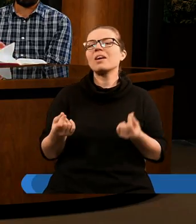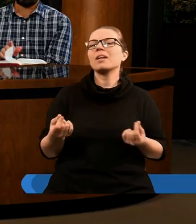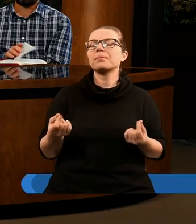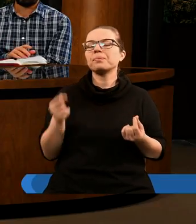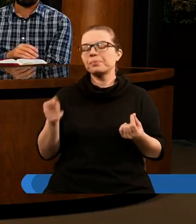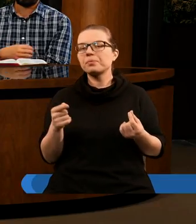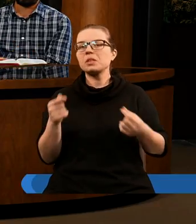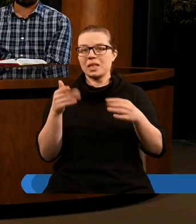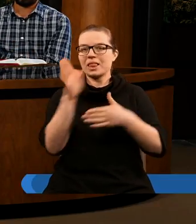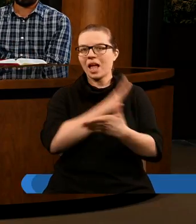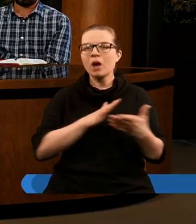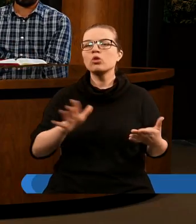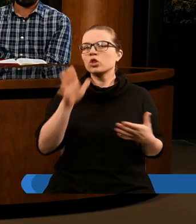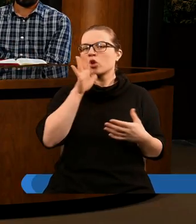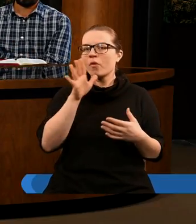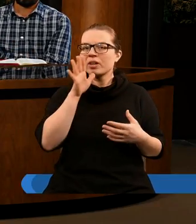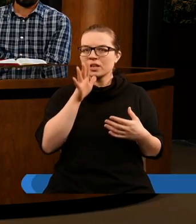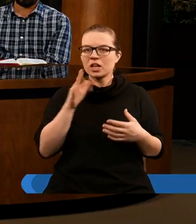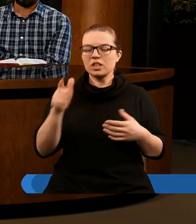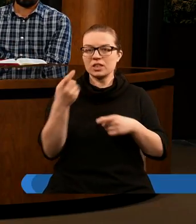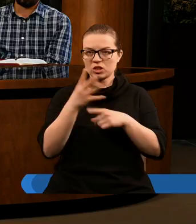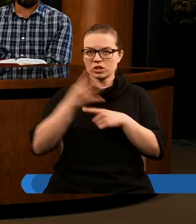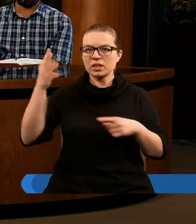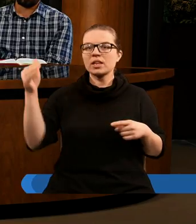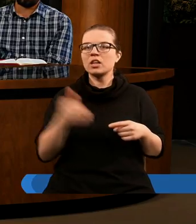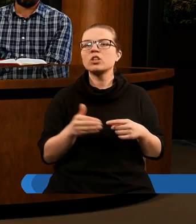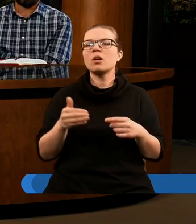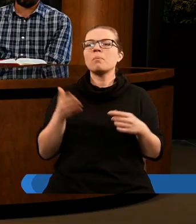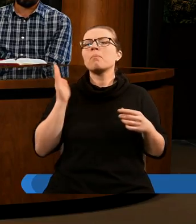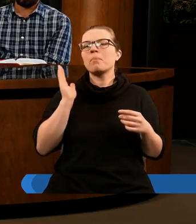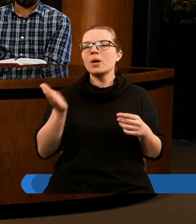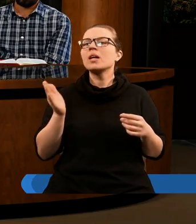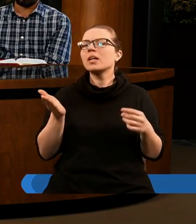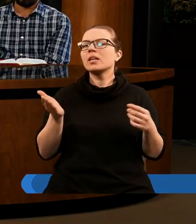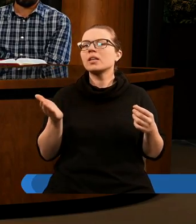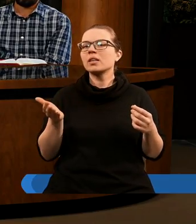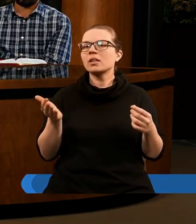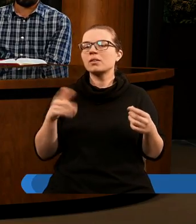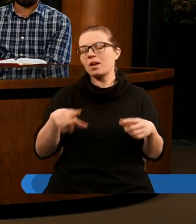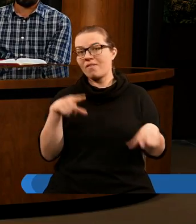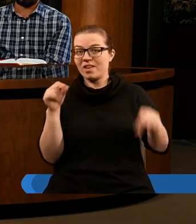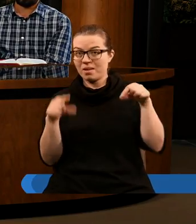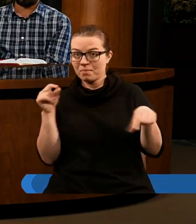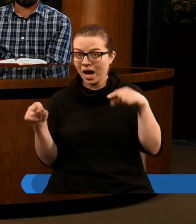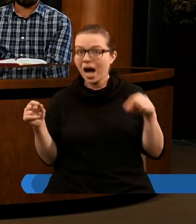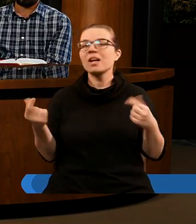z obecnego narodu żydowskiego te 144 tysiące będą wybrani, czy również możemy